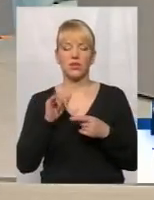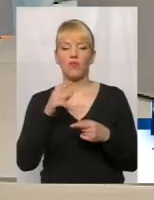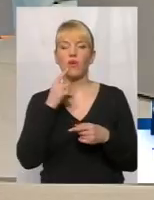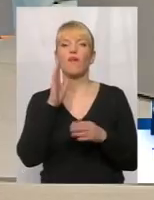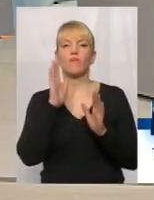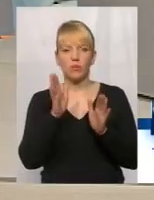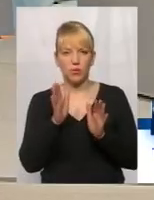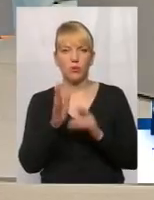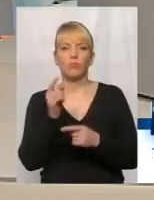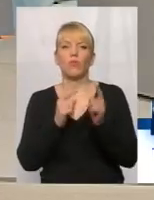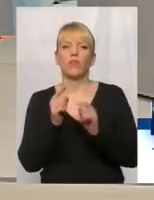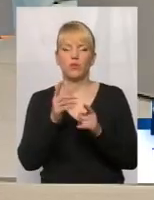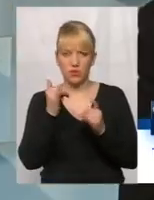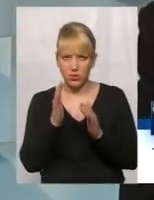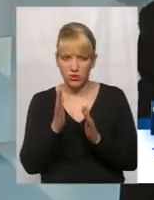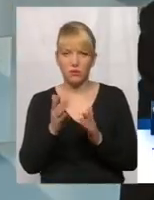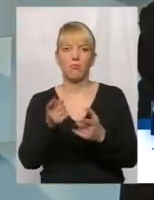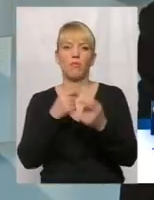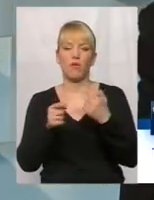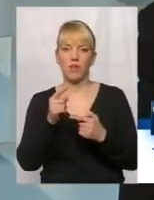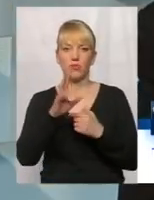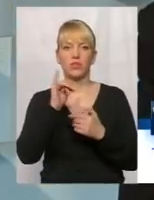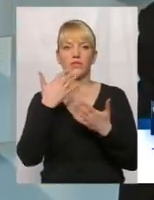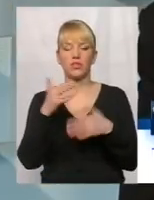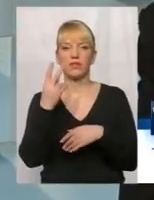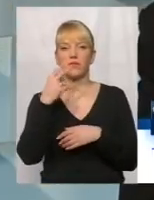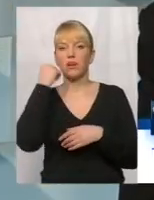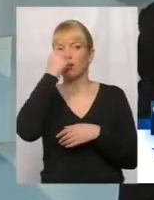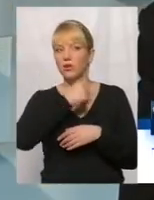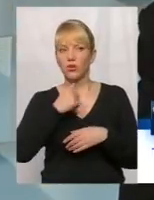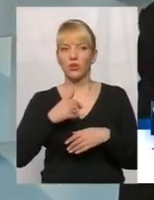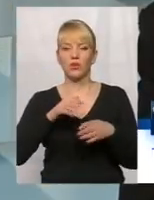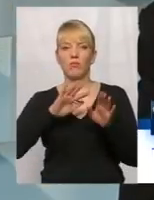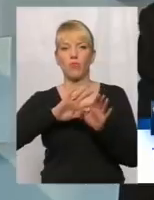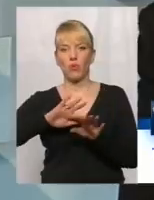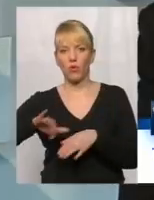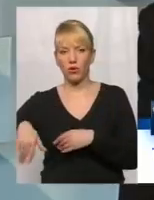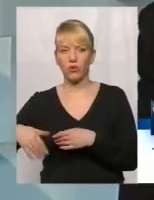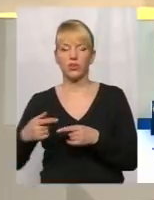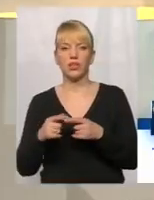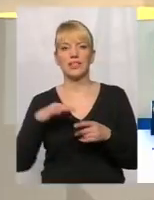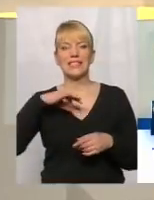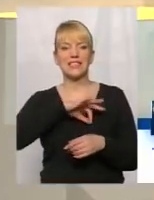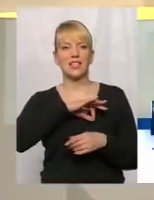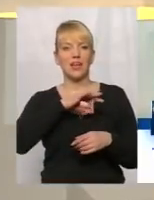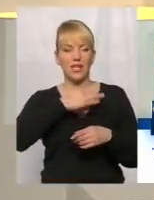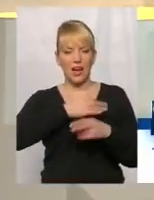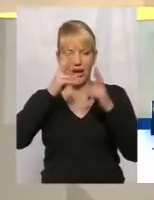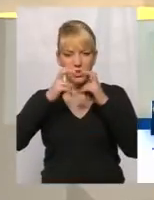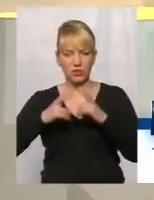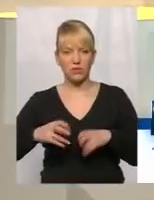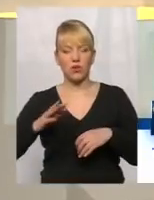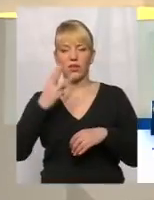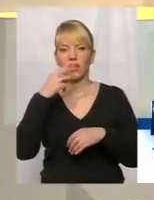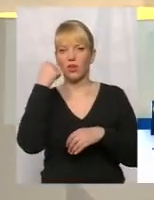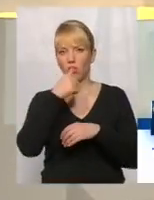-ось вам повернуть, ось-ось вам повернуть. Практично два роки проходило там слідство, потім три роки розглядав